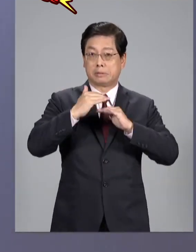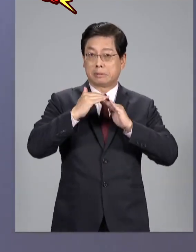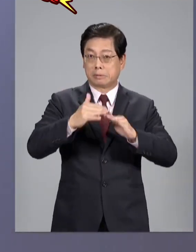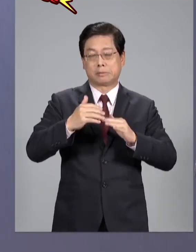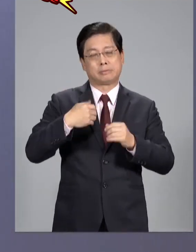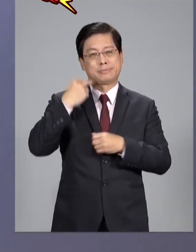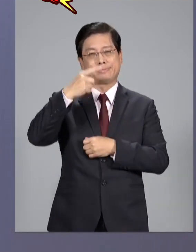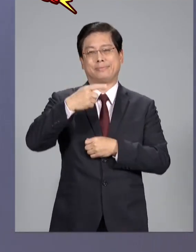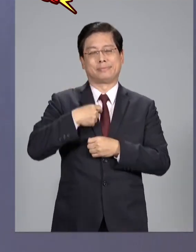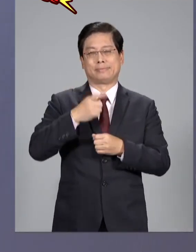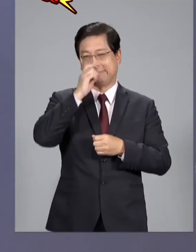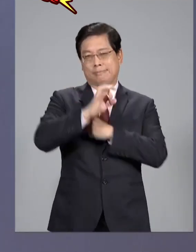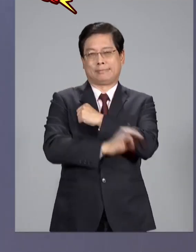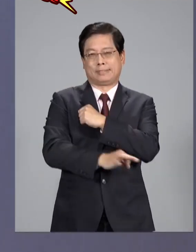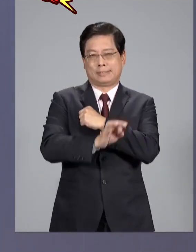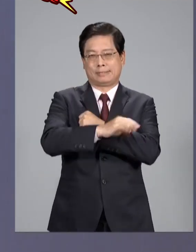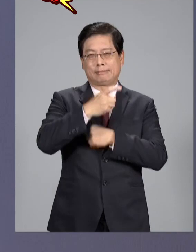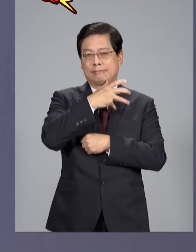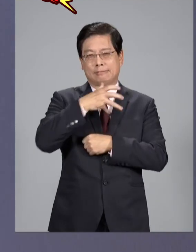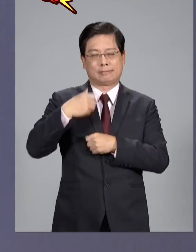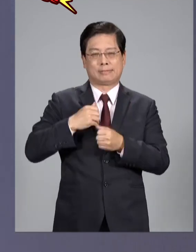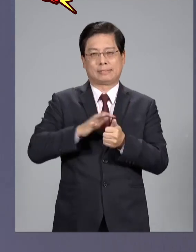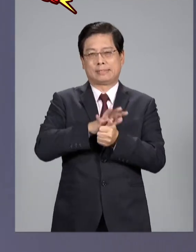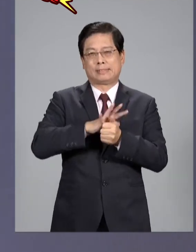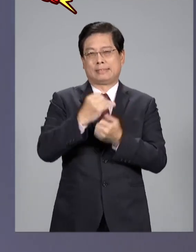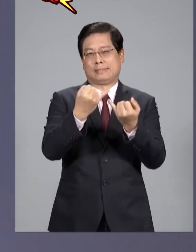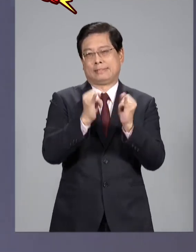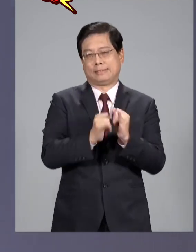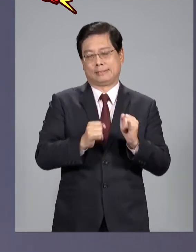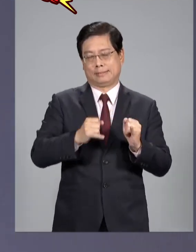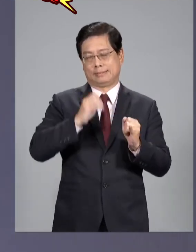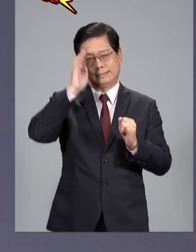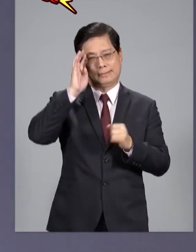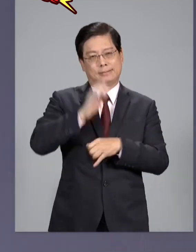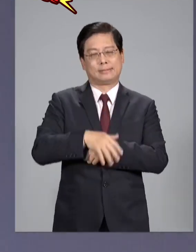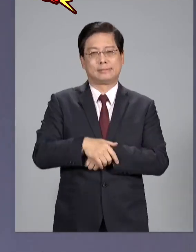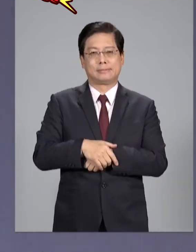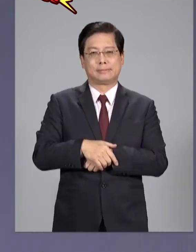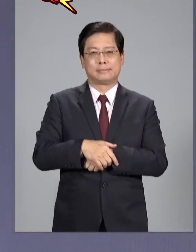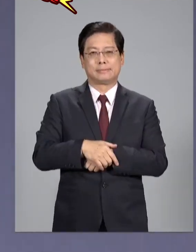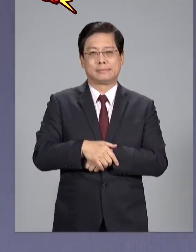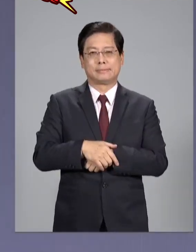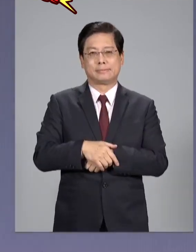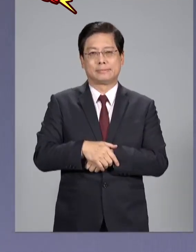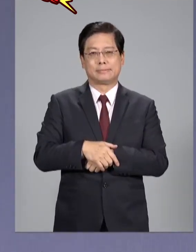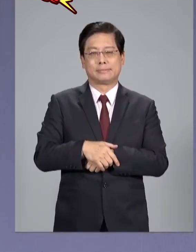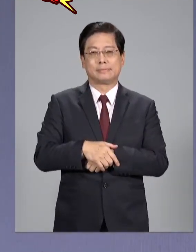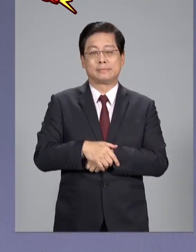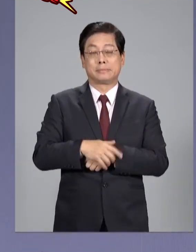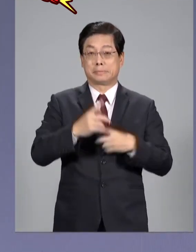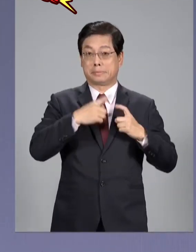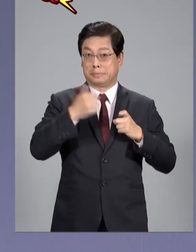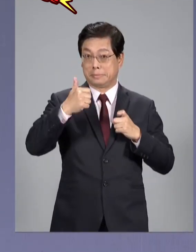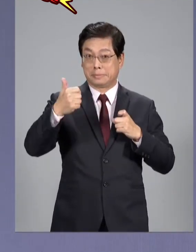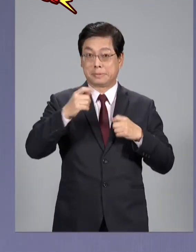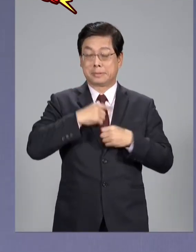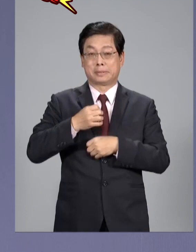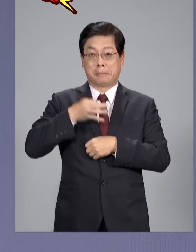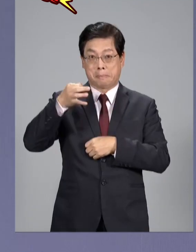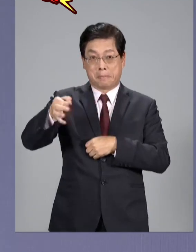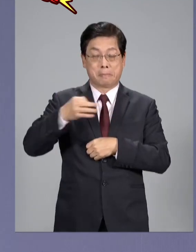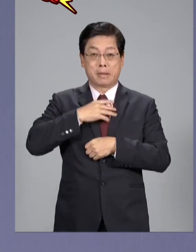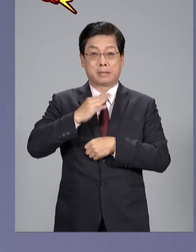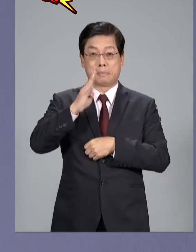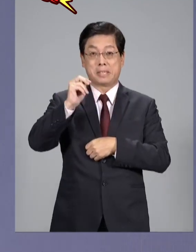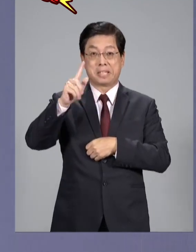真的是貪腐專政愛昏迷啦愛什麼鄉土那郭台銘的時候買BNT疫苗